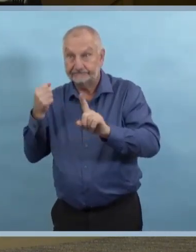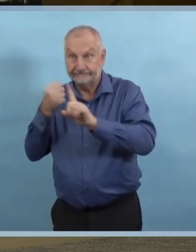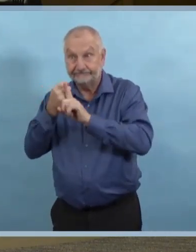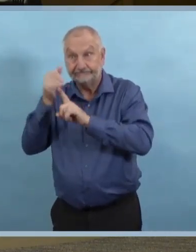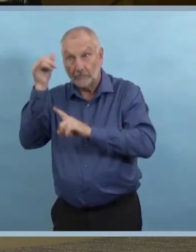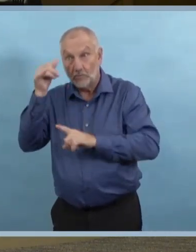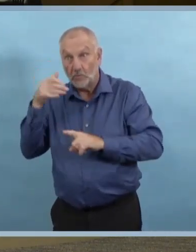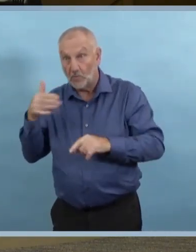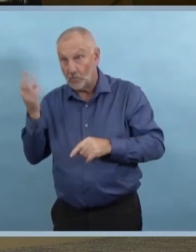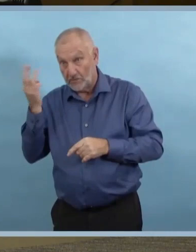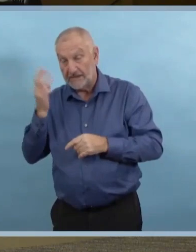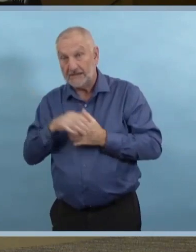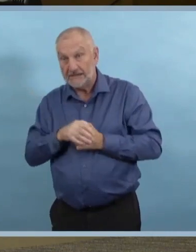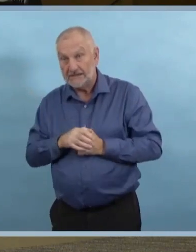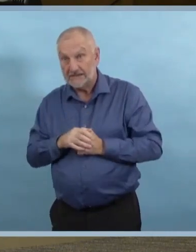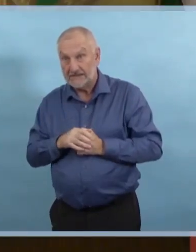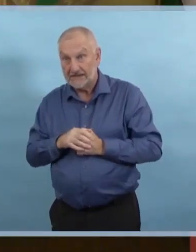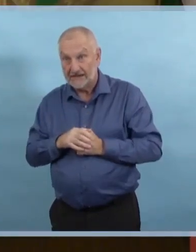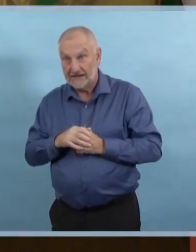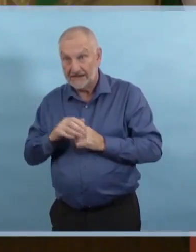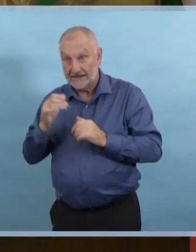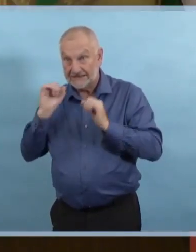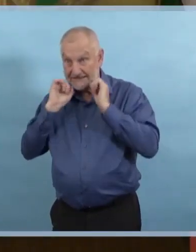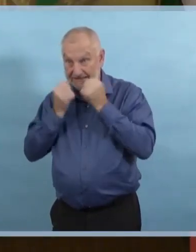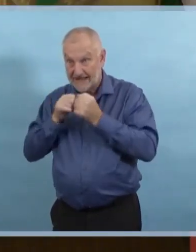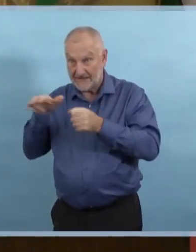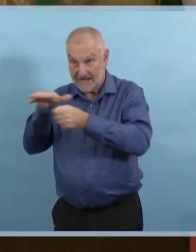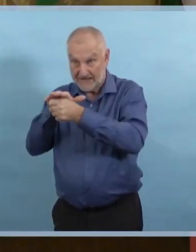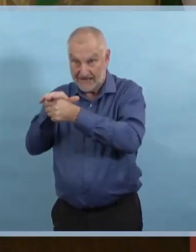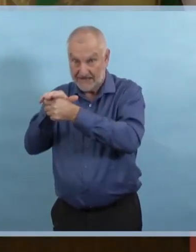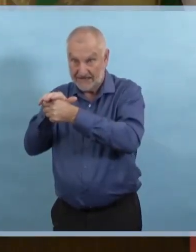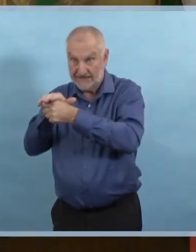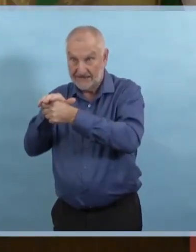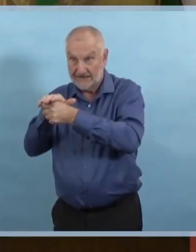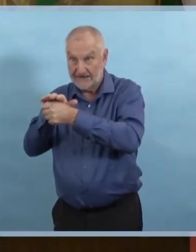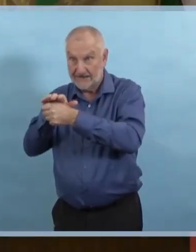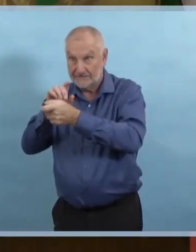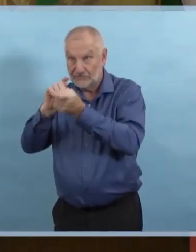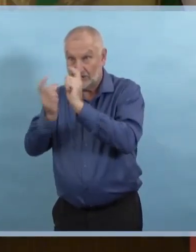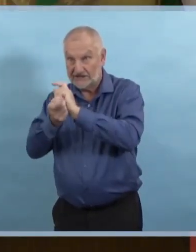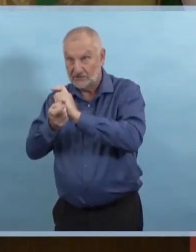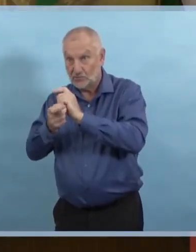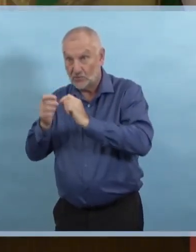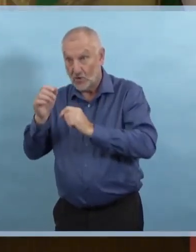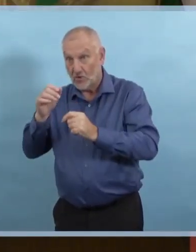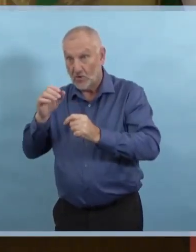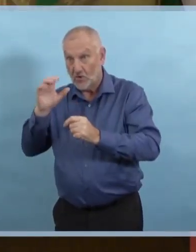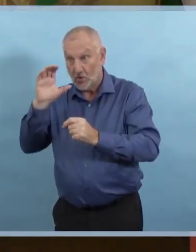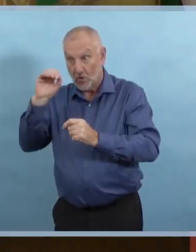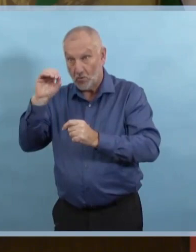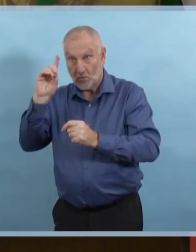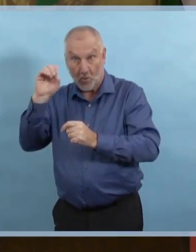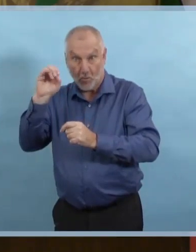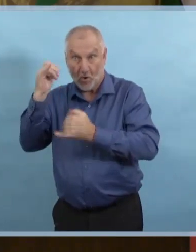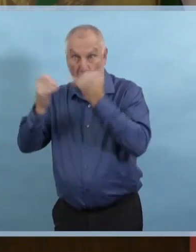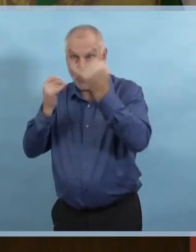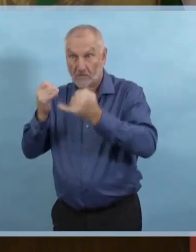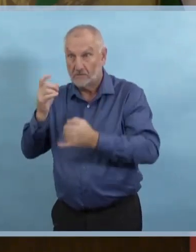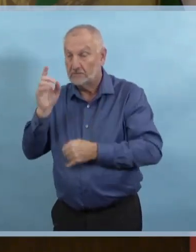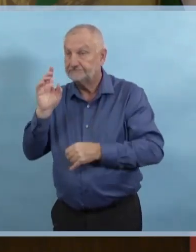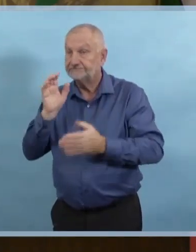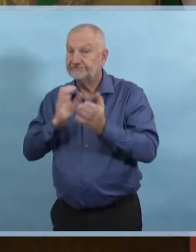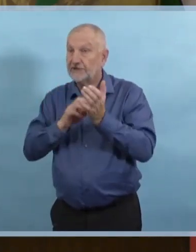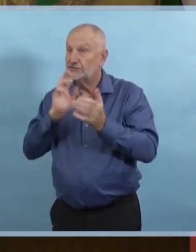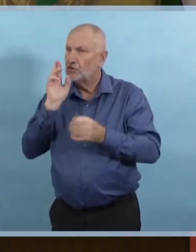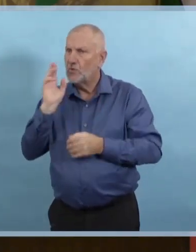Nous examinons constamment notre système de riposte à la pandémie. Nous n'écartons aucune possibilité et quand nous voyons une augmentation des chiffres dans de